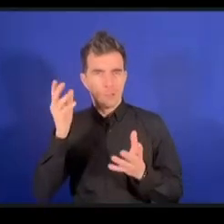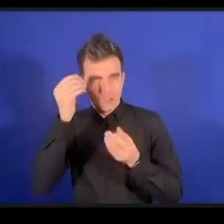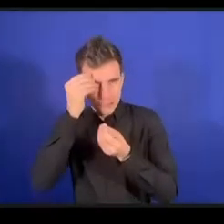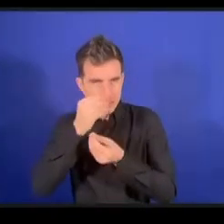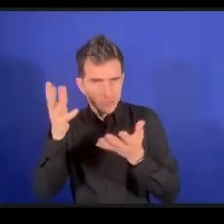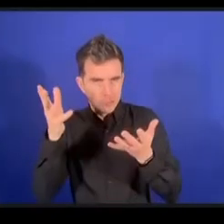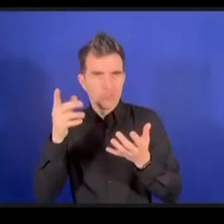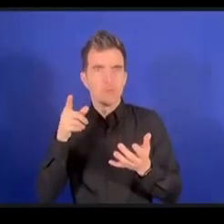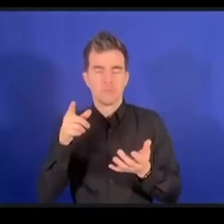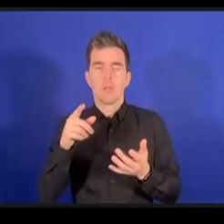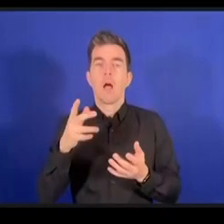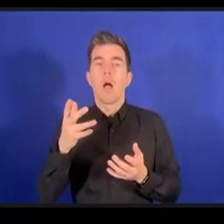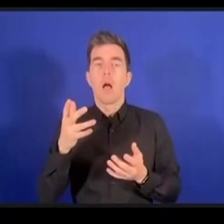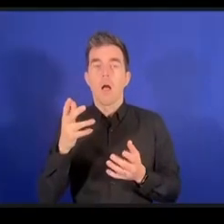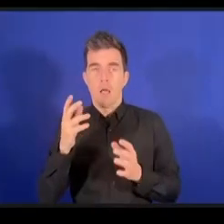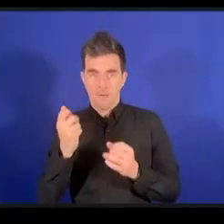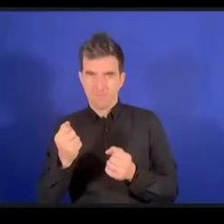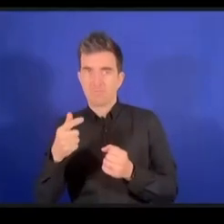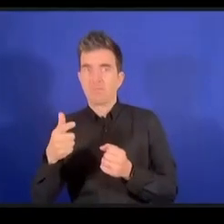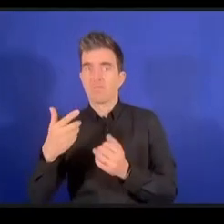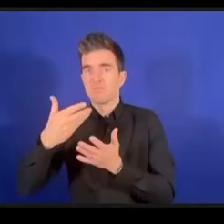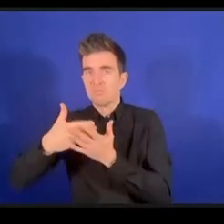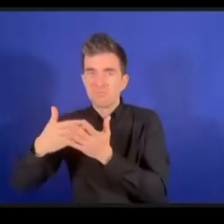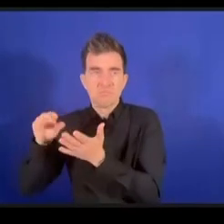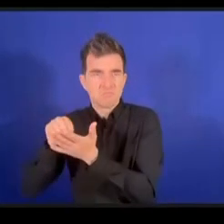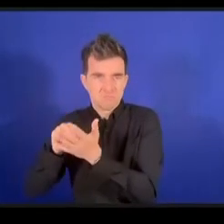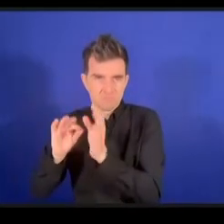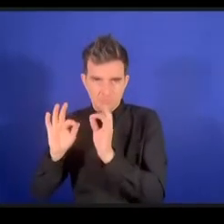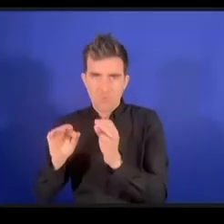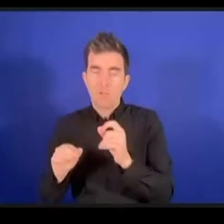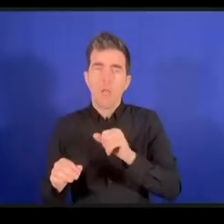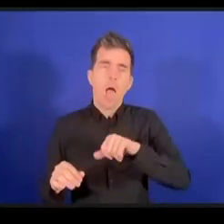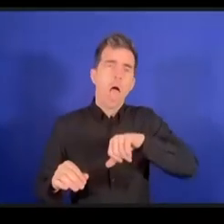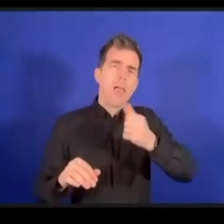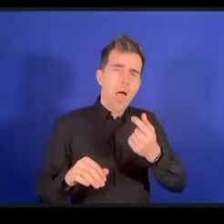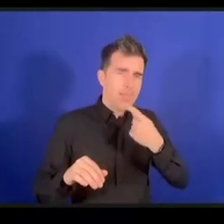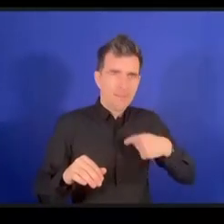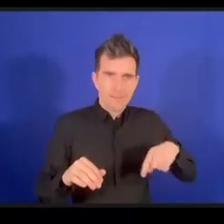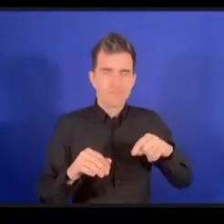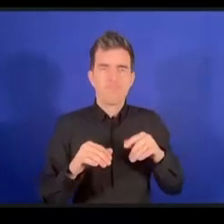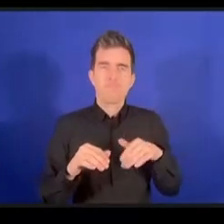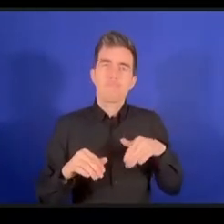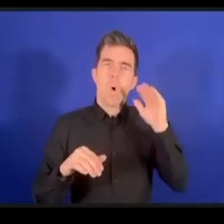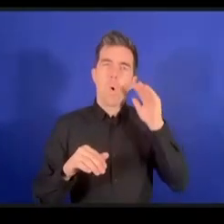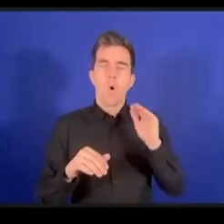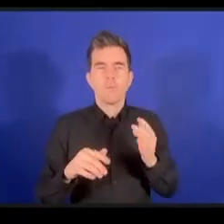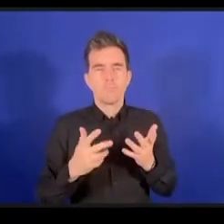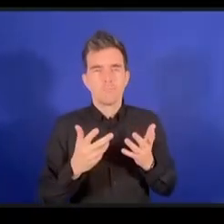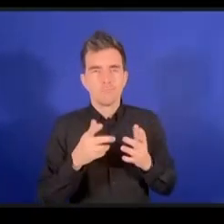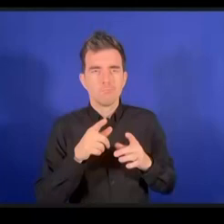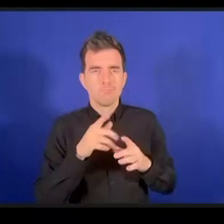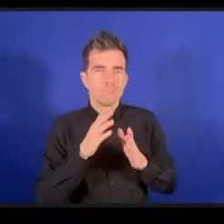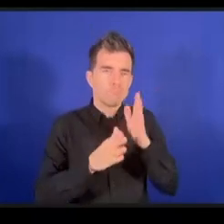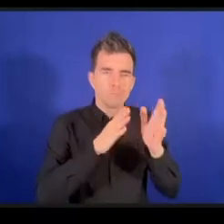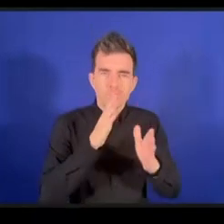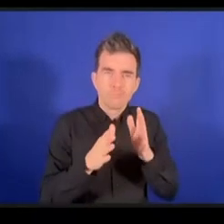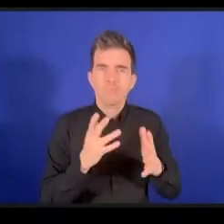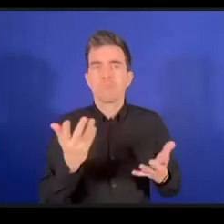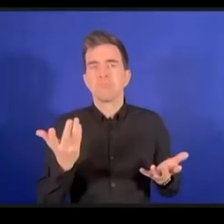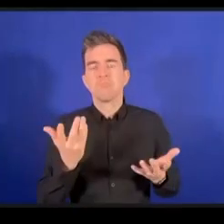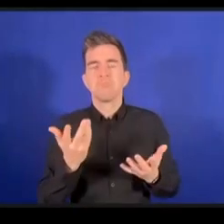تعمل في مجال الممارسات مثل التحالفات مع المكتوبات